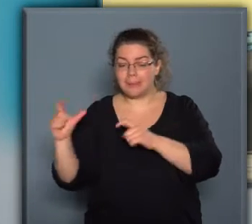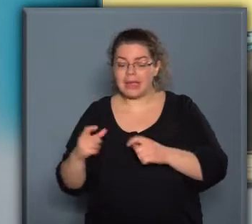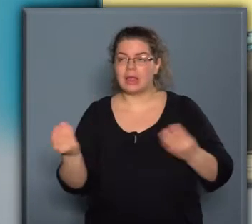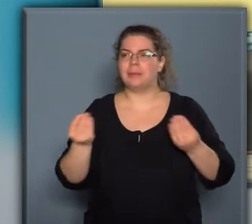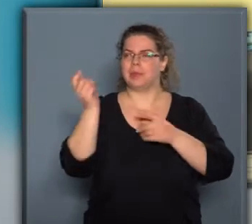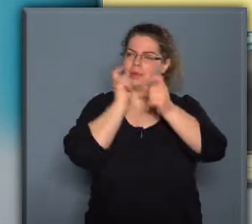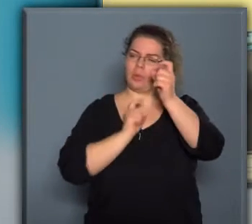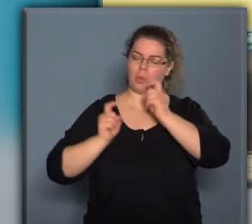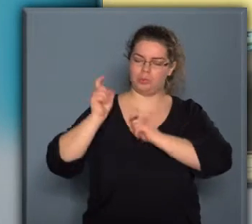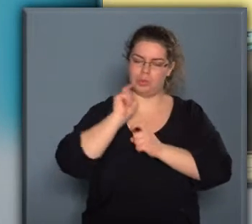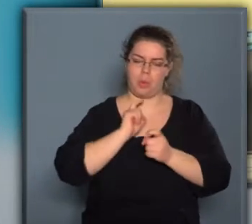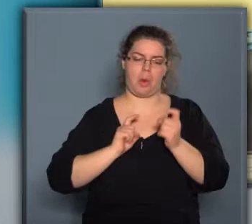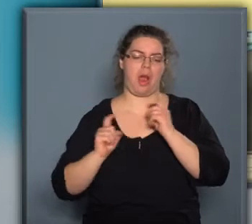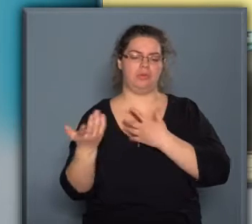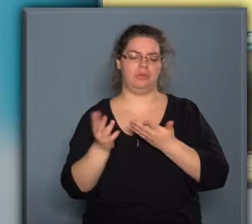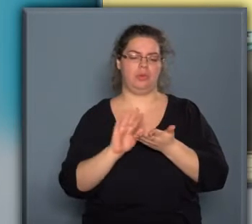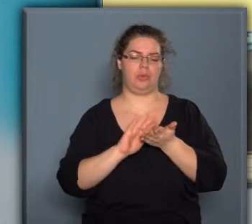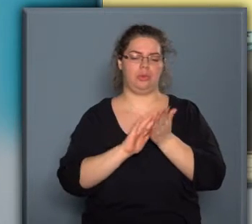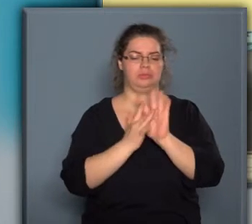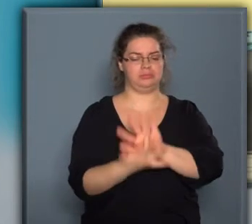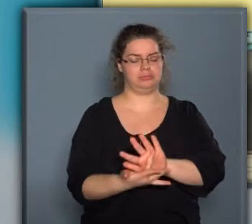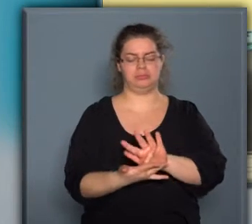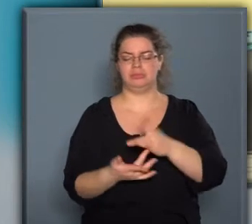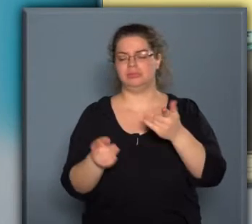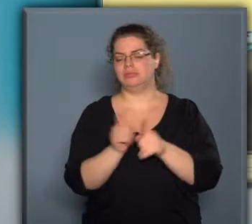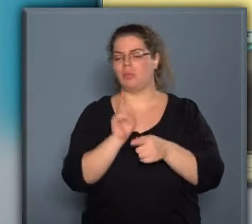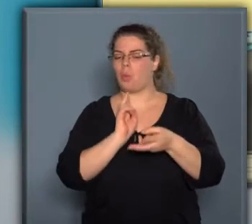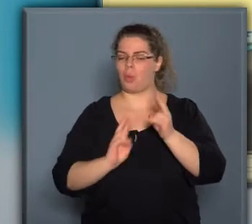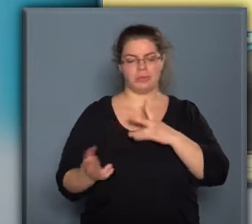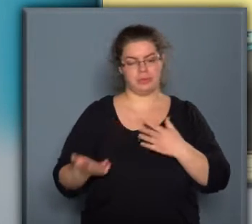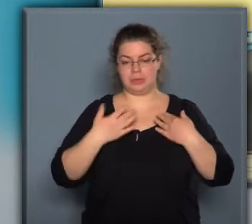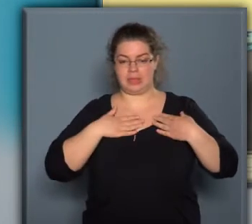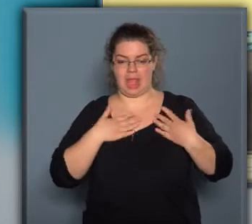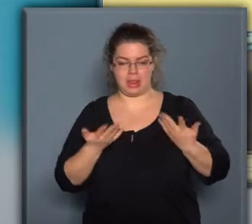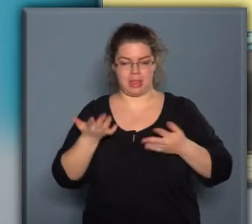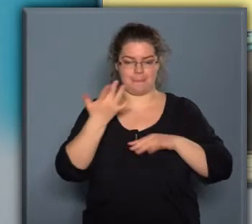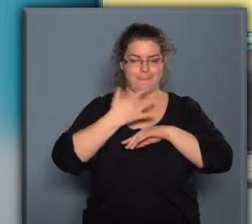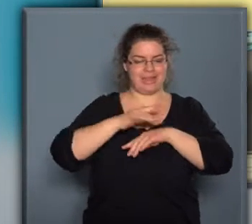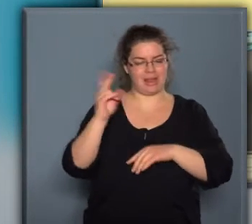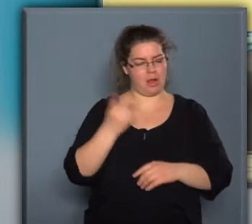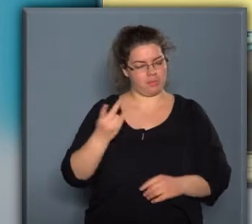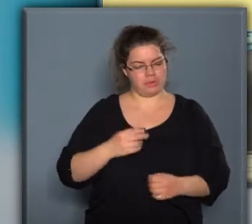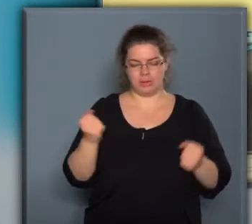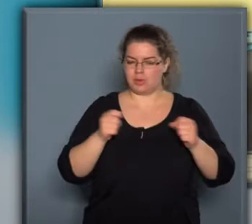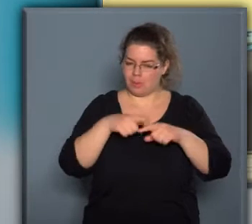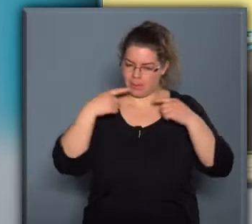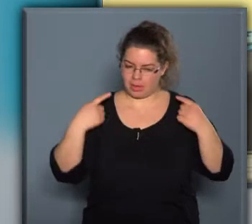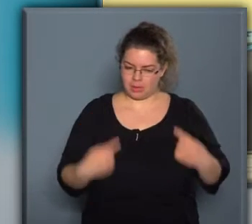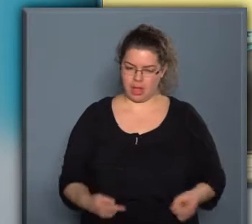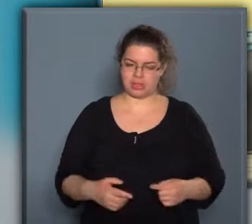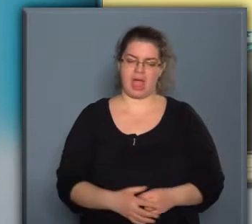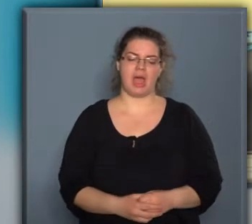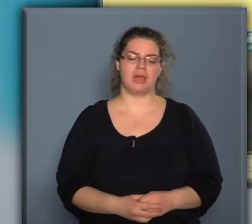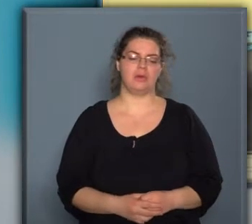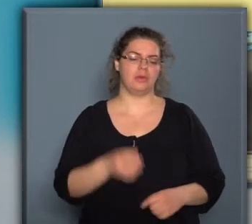amik gondolatokat tükröznek. Úgyhogy nálam például a víz az egy nagyon meghatározó